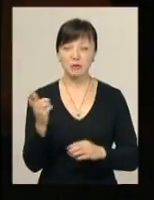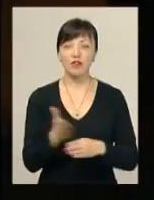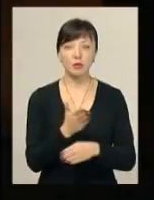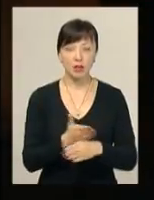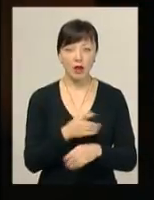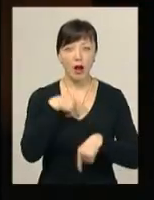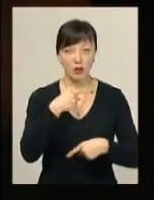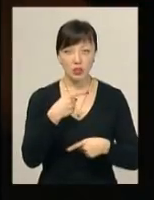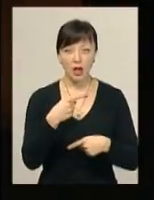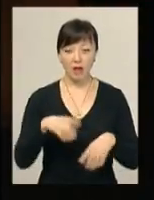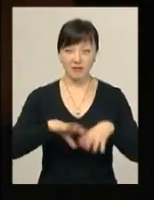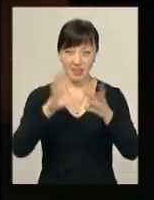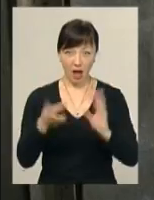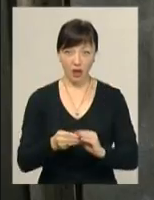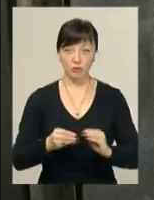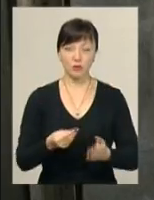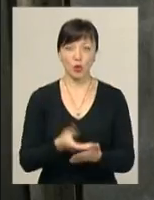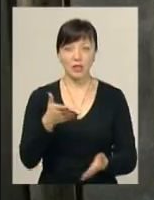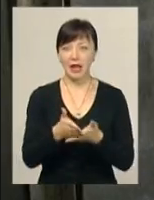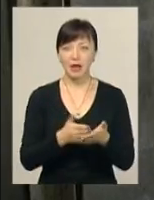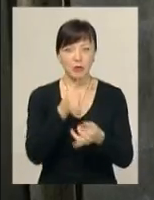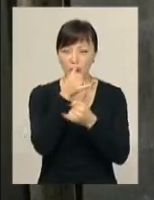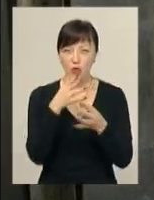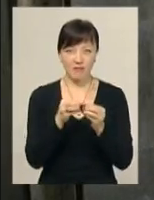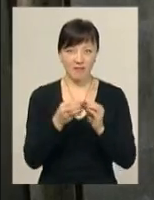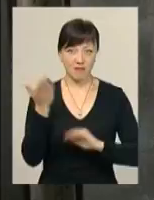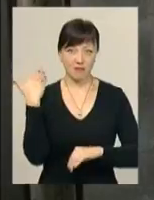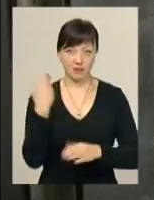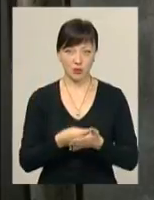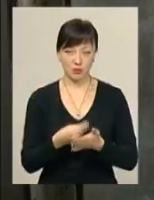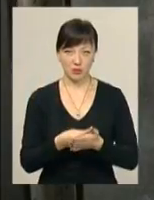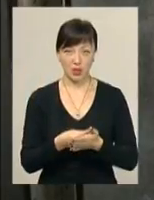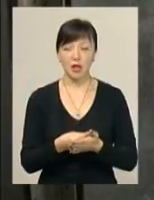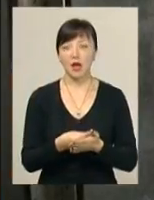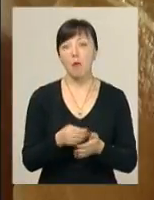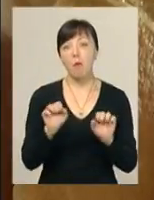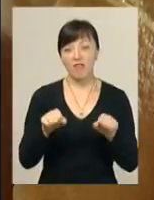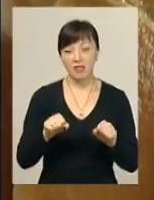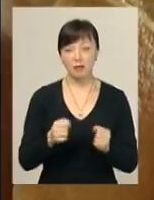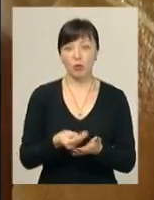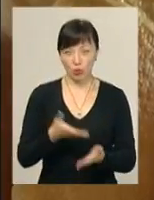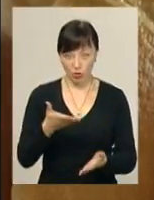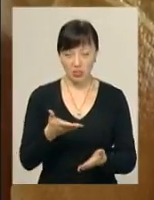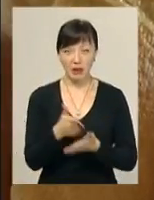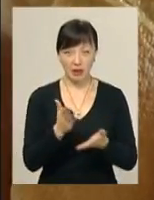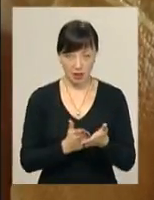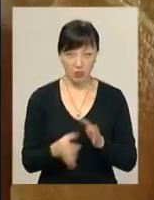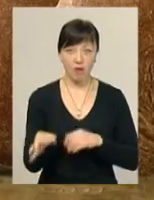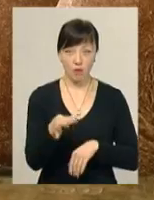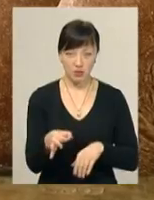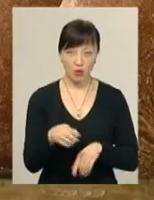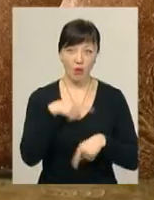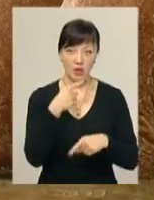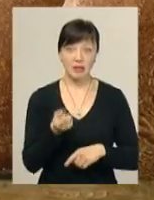додають. На тлі загального здорожчання хліб не може втримати попередніх цінових позицій. І про ймовірне підвищення його вартості в області